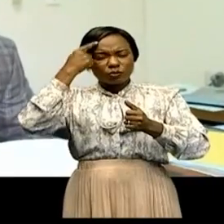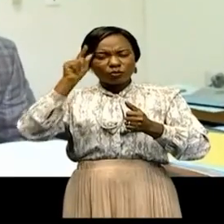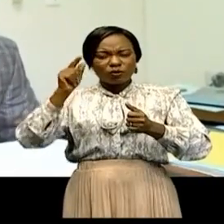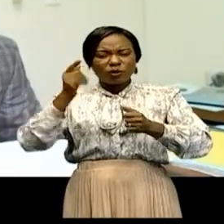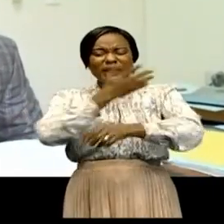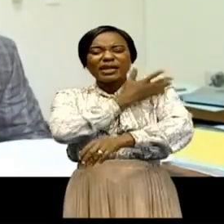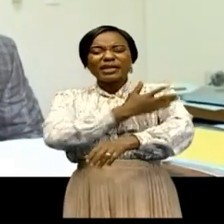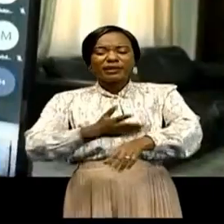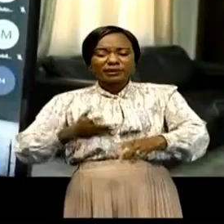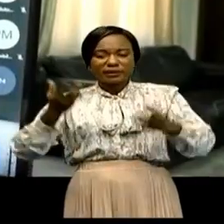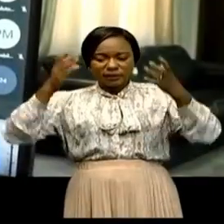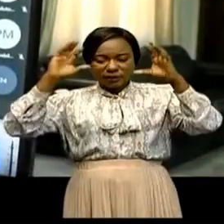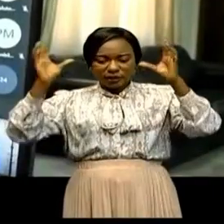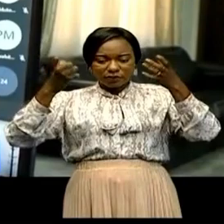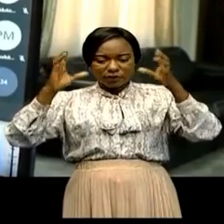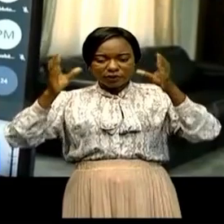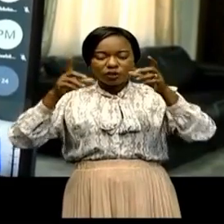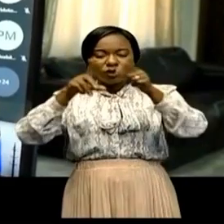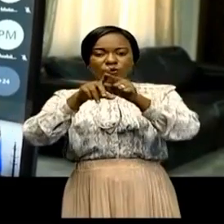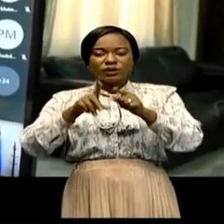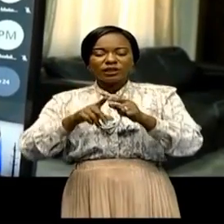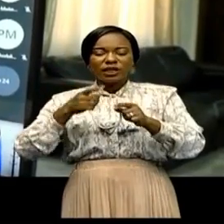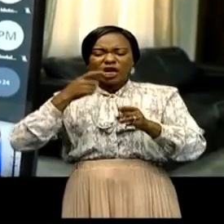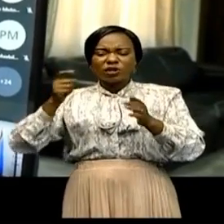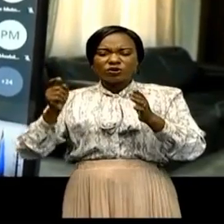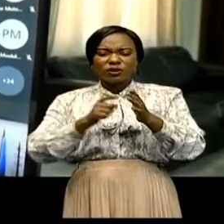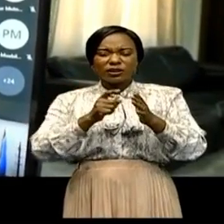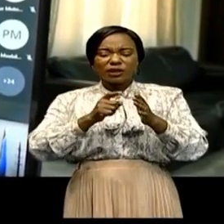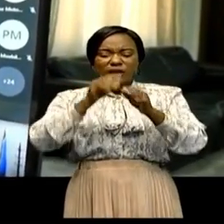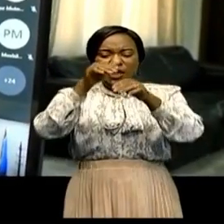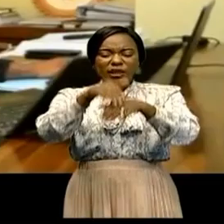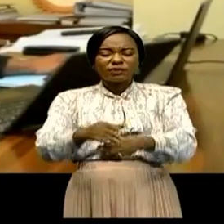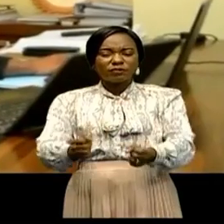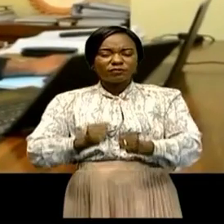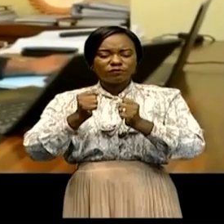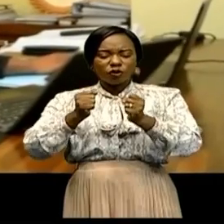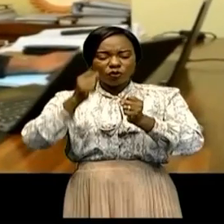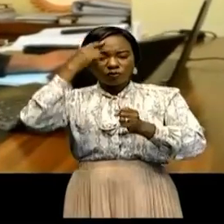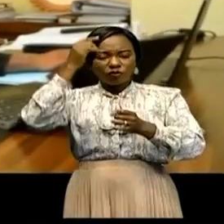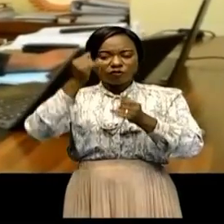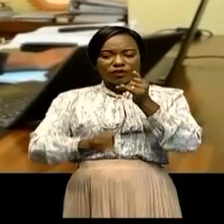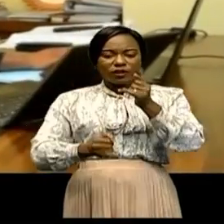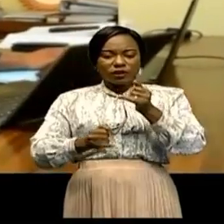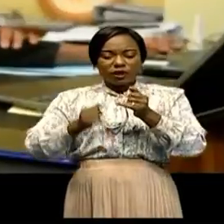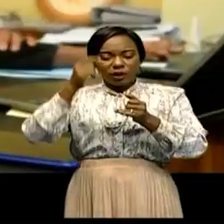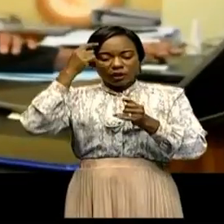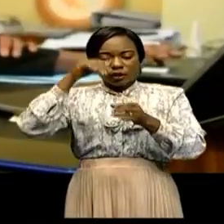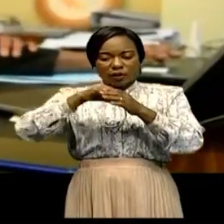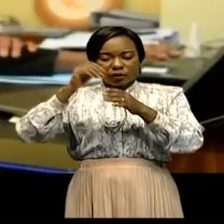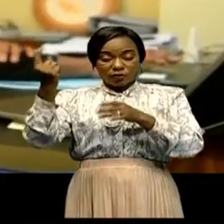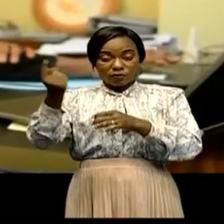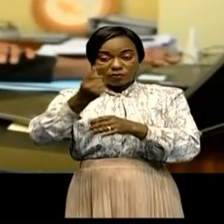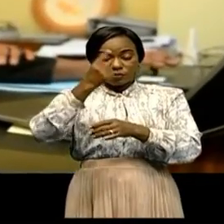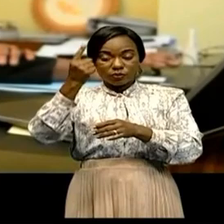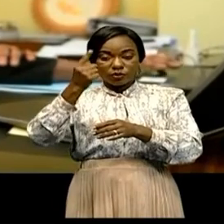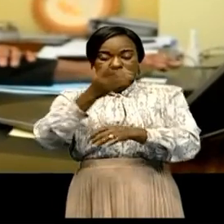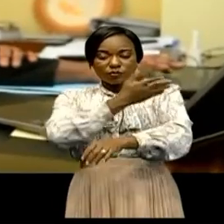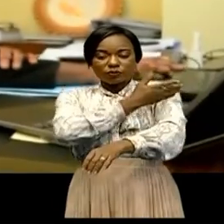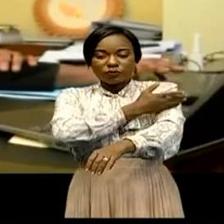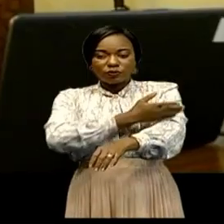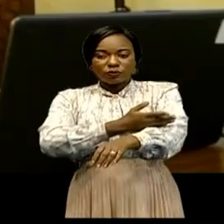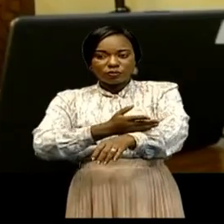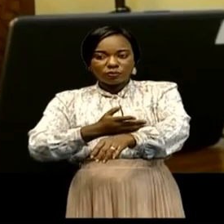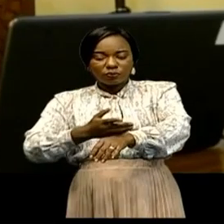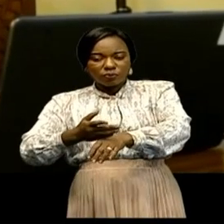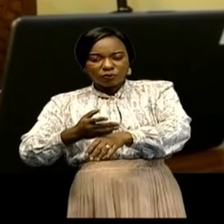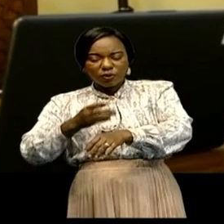annoncé des engagements forts pris dans notre contribution déterminée à l'échelle nationale de réduire nos émissions de